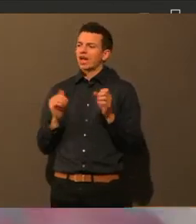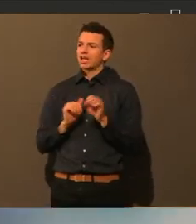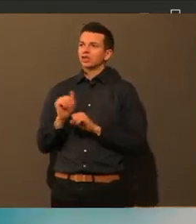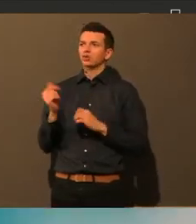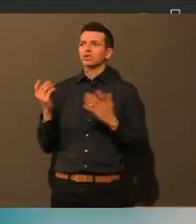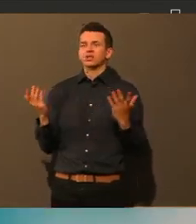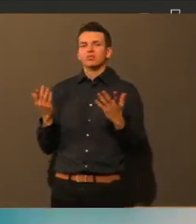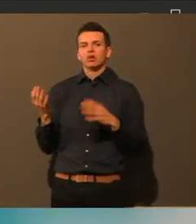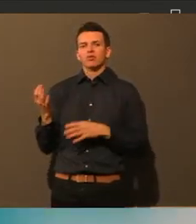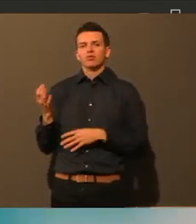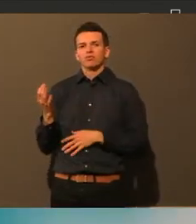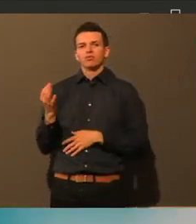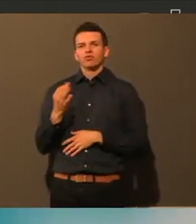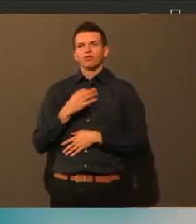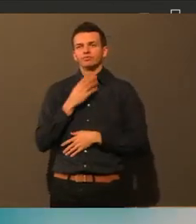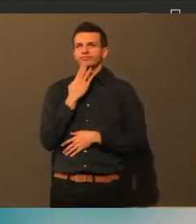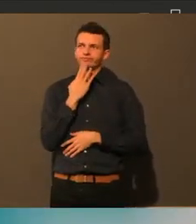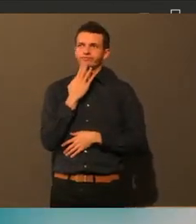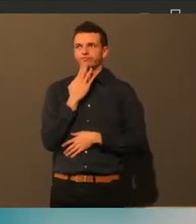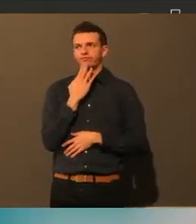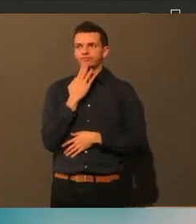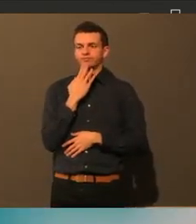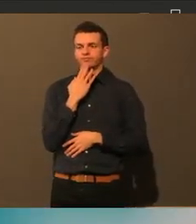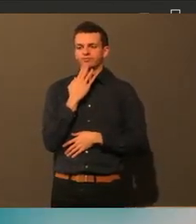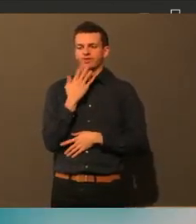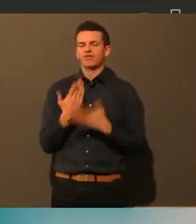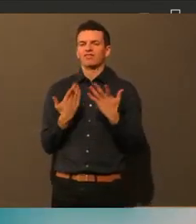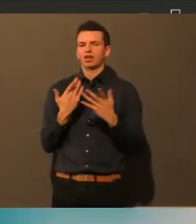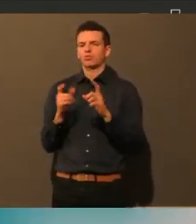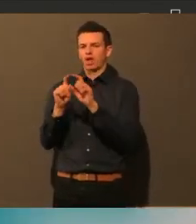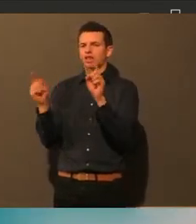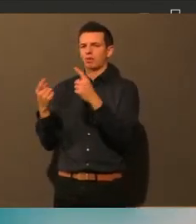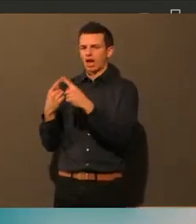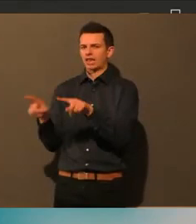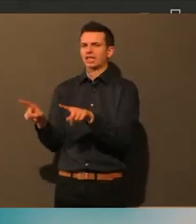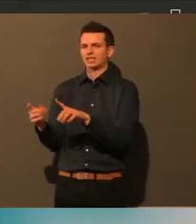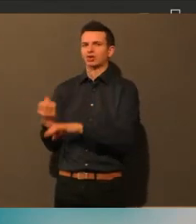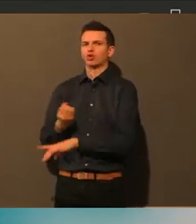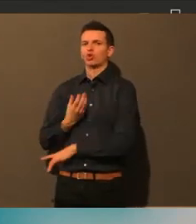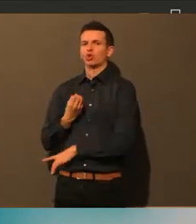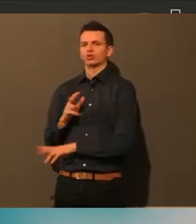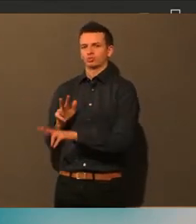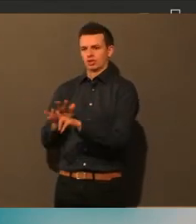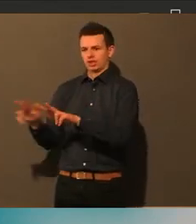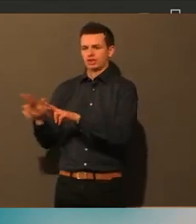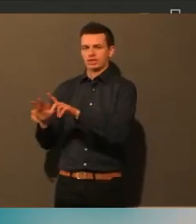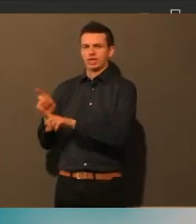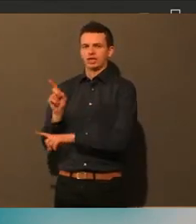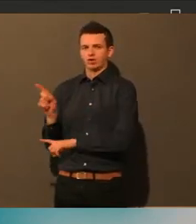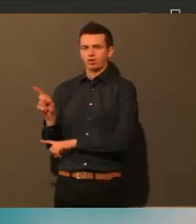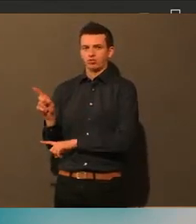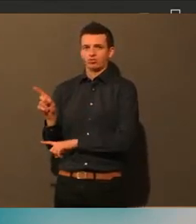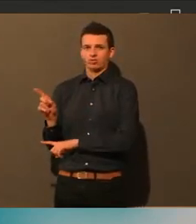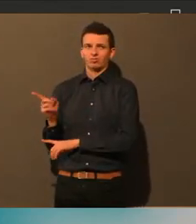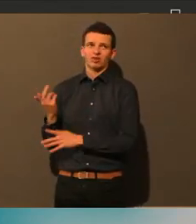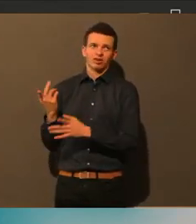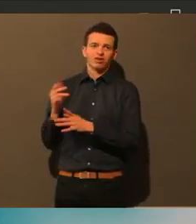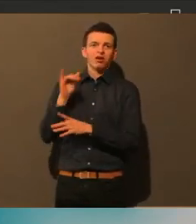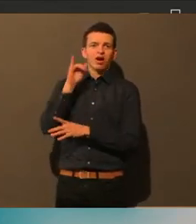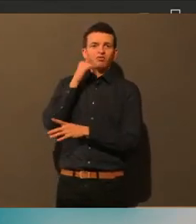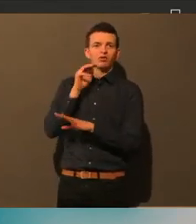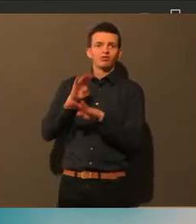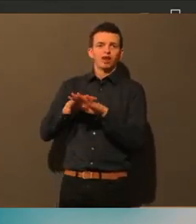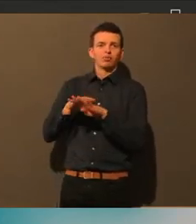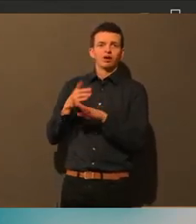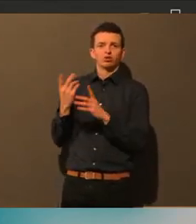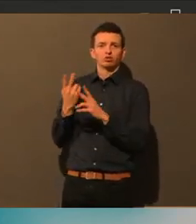warum. Gut, das ist jetzt eher das Thema für Kultusministerium, aber Sie haben ja immer wieder ja Kontakt und vielleicht können Sie das ja weitertragen.